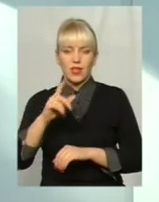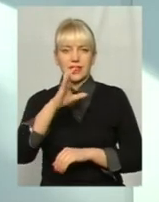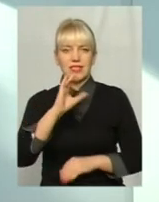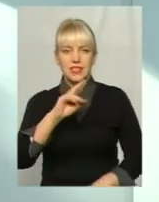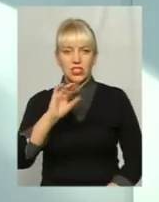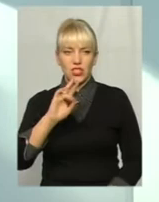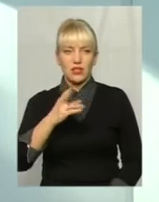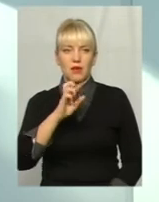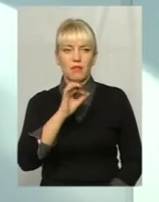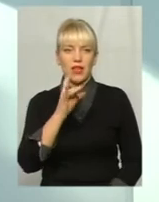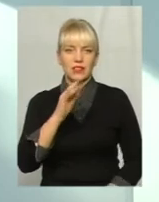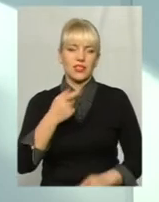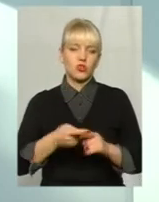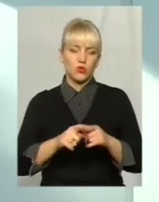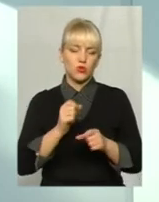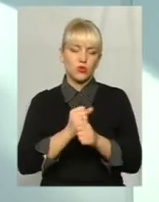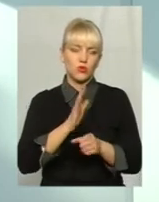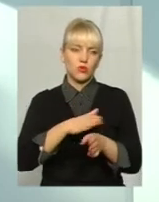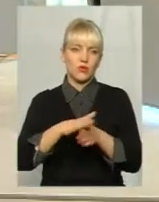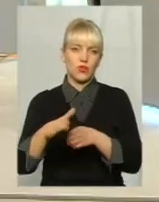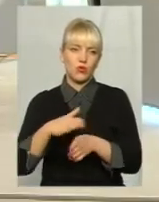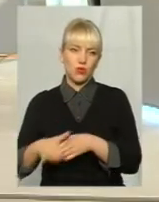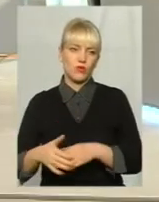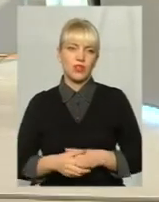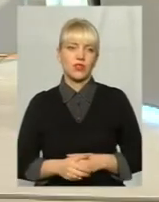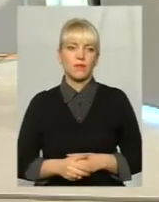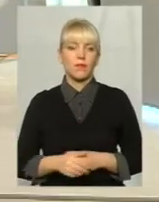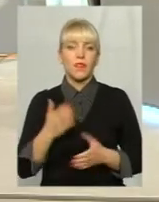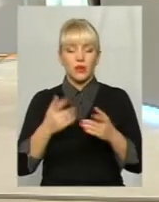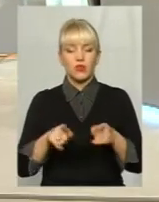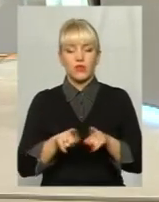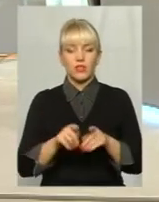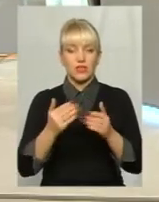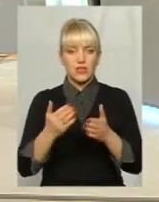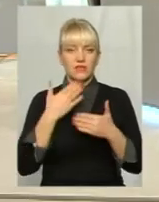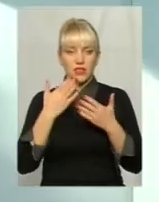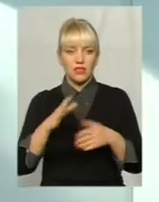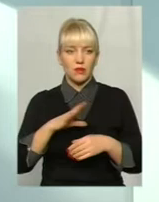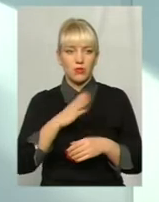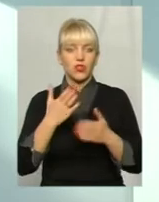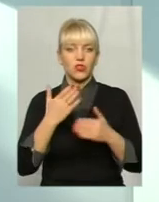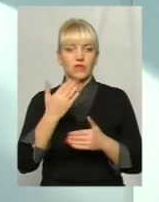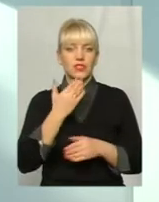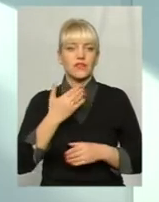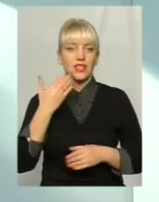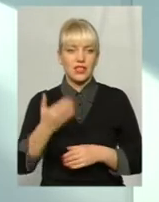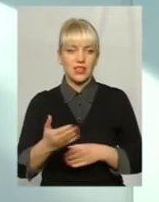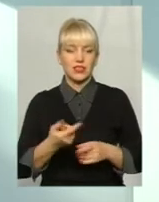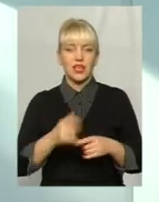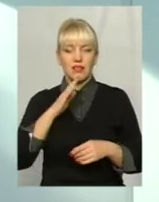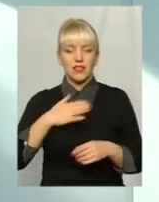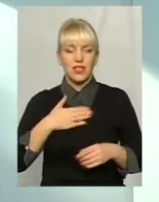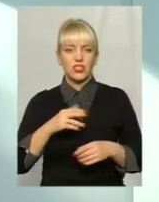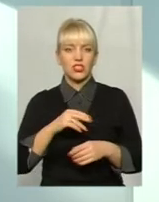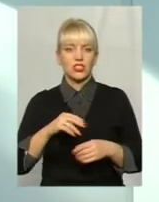лютий, і березень будемо цю роботу виконувати. Ну, якщо ваші звернення були такі, я хочу сказати, ну, якщо ви звертаєтесь в наші житлові